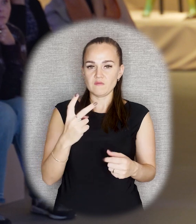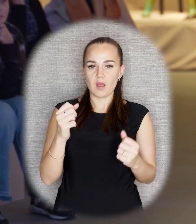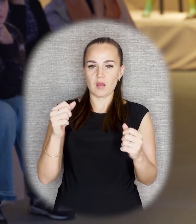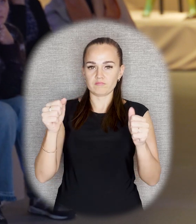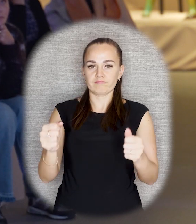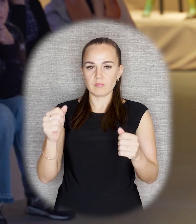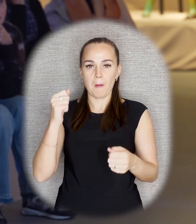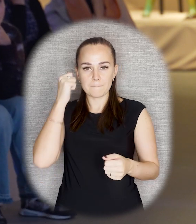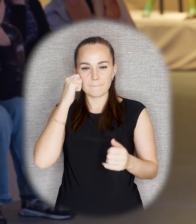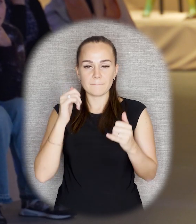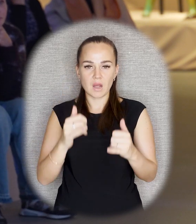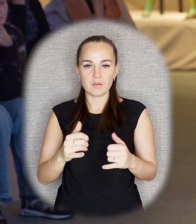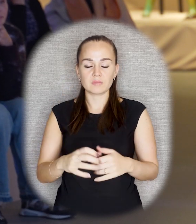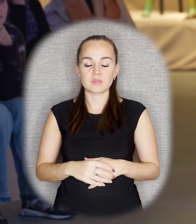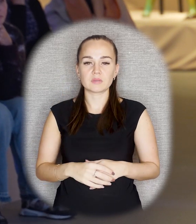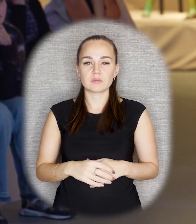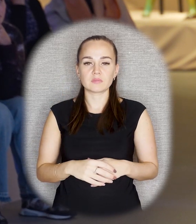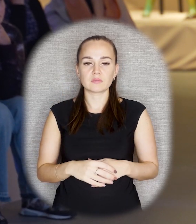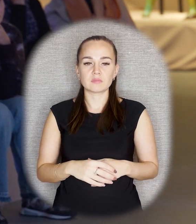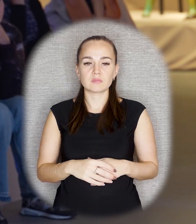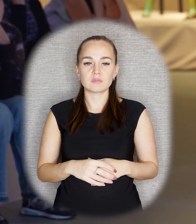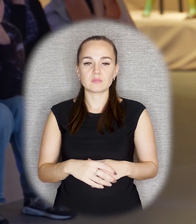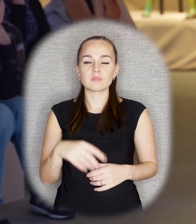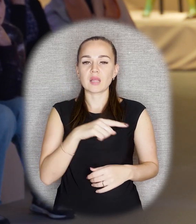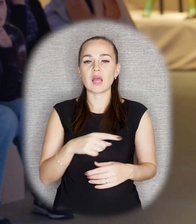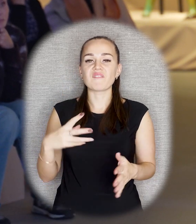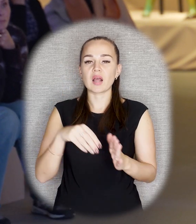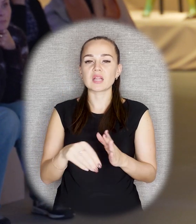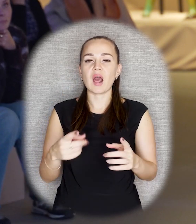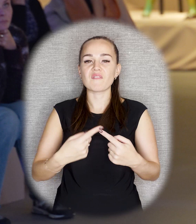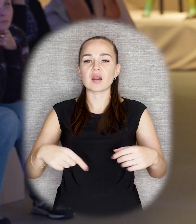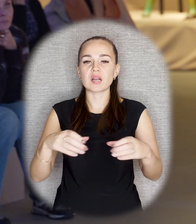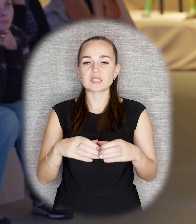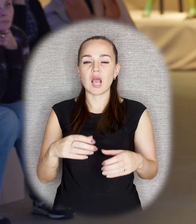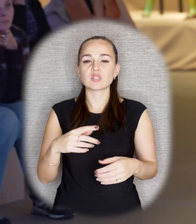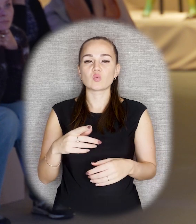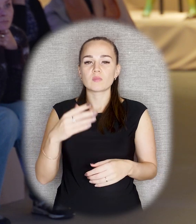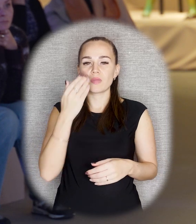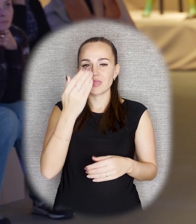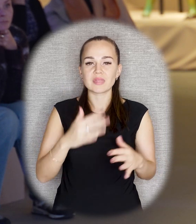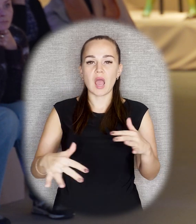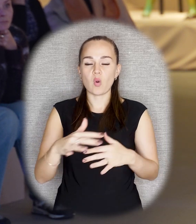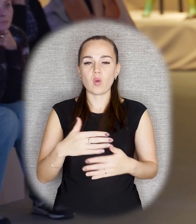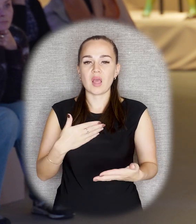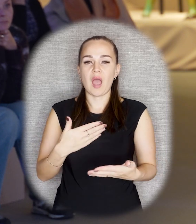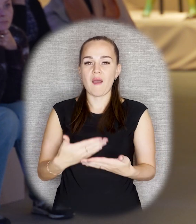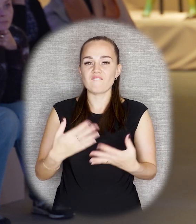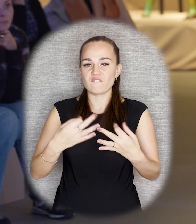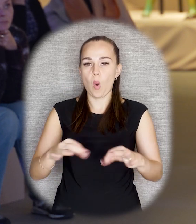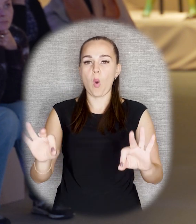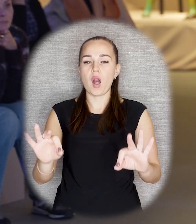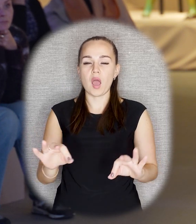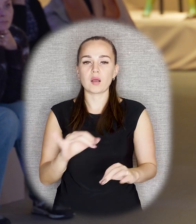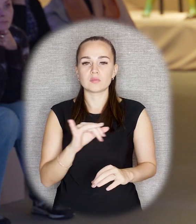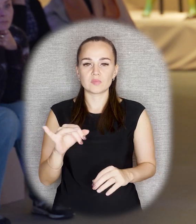София входила в организацию «Народная воля», участвовала в организацию убийства Александра Второго.